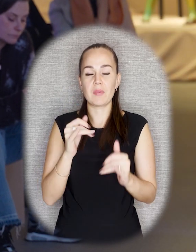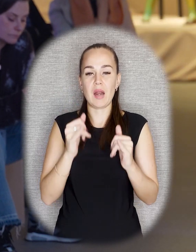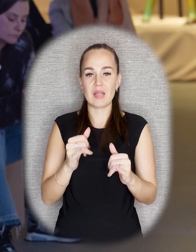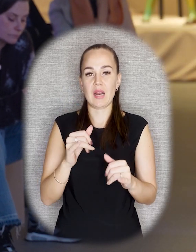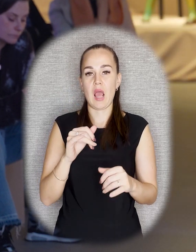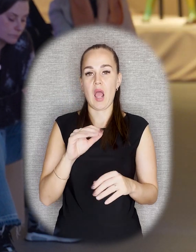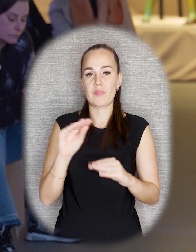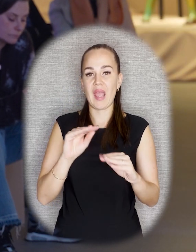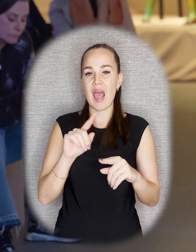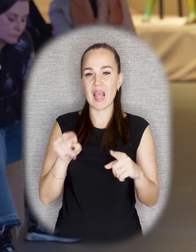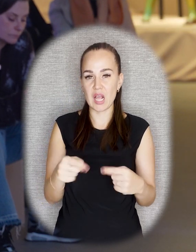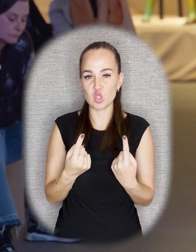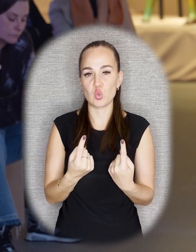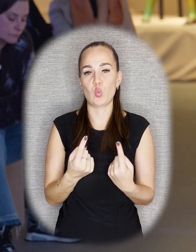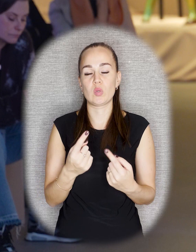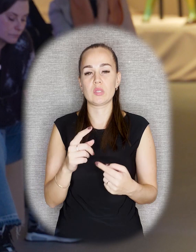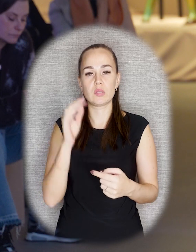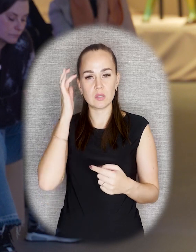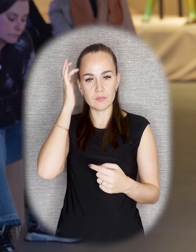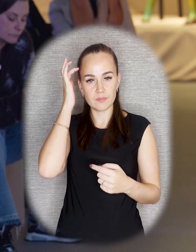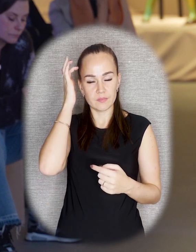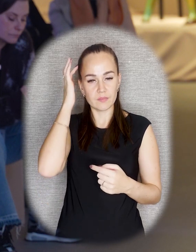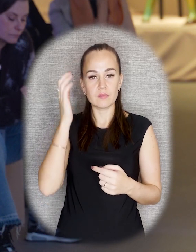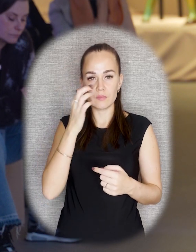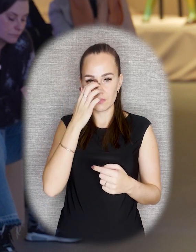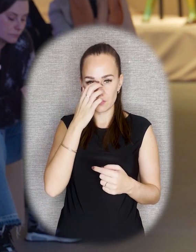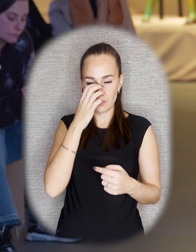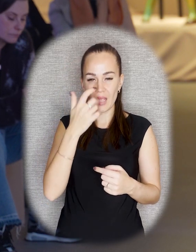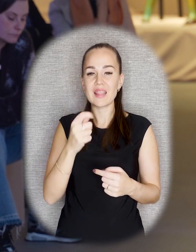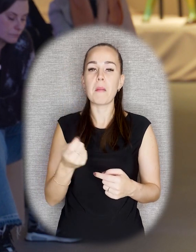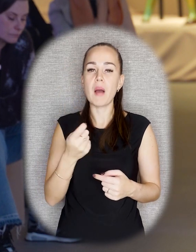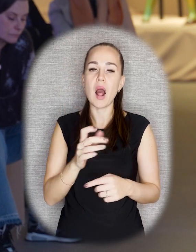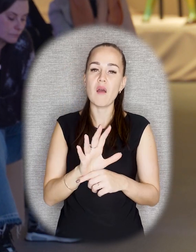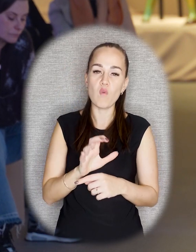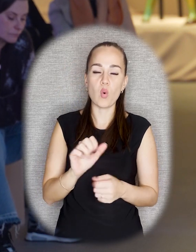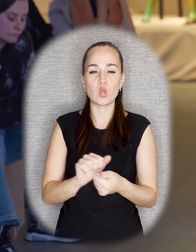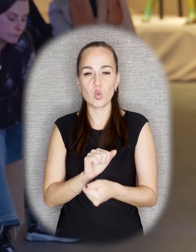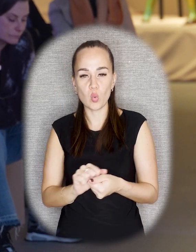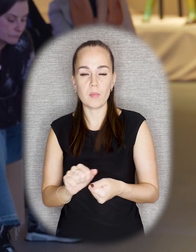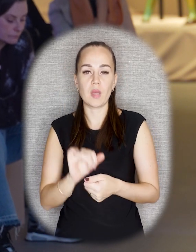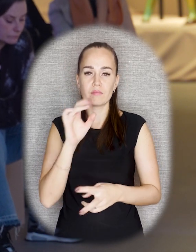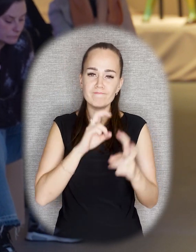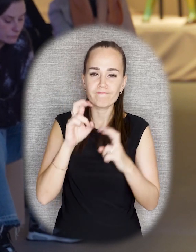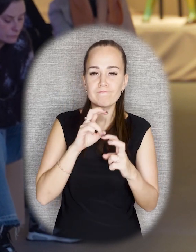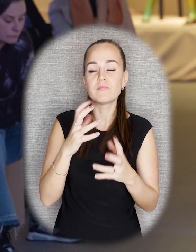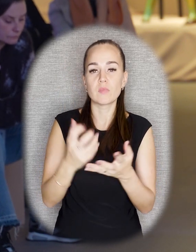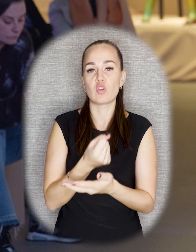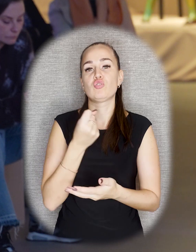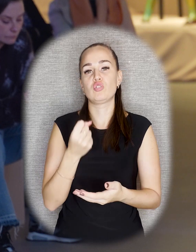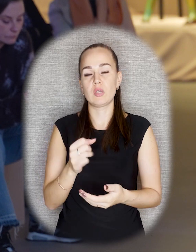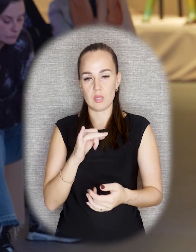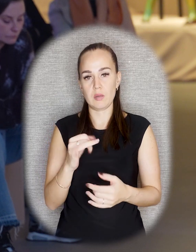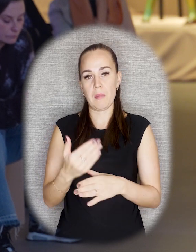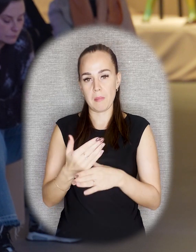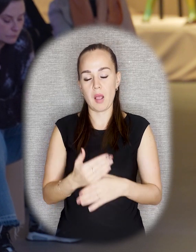памятники, по которым было достаточно мало фотодокументов. Но в процессе отыскали вот эти. И, конечно,